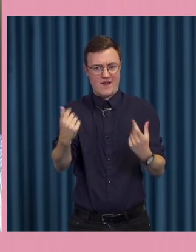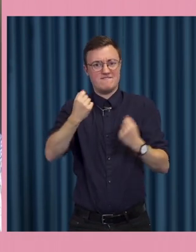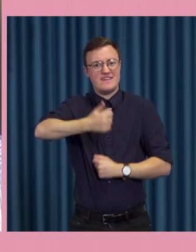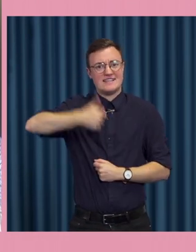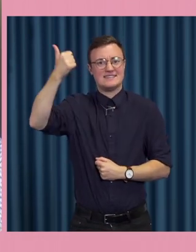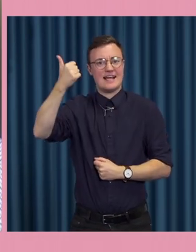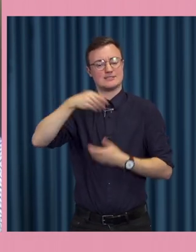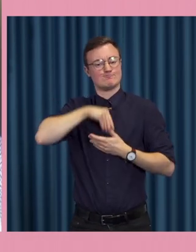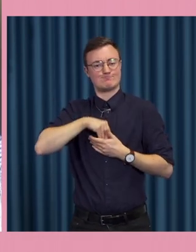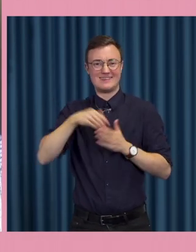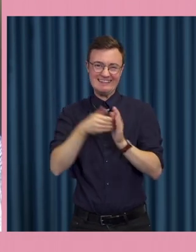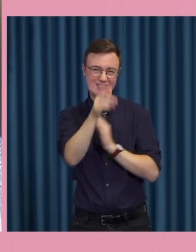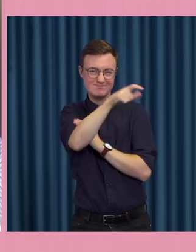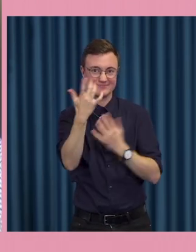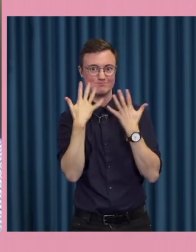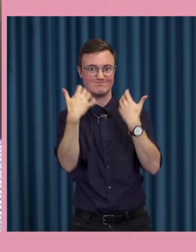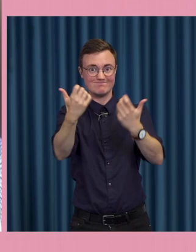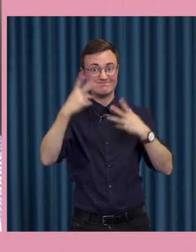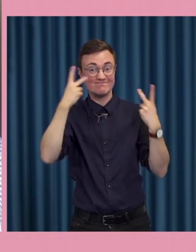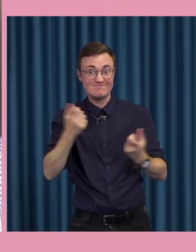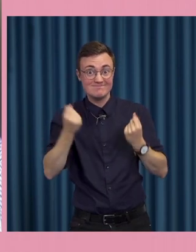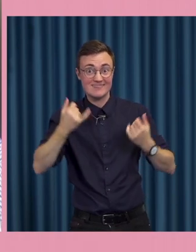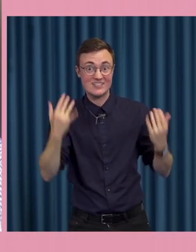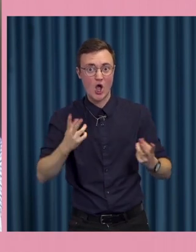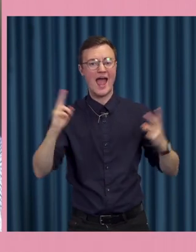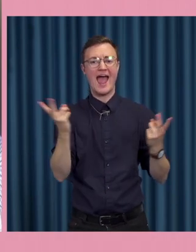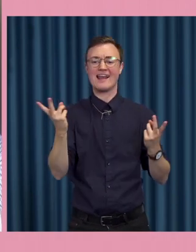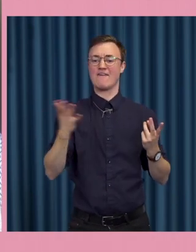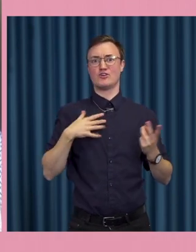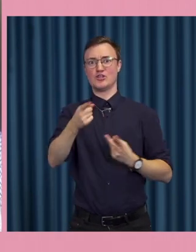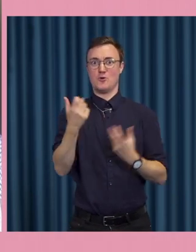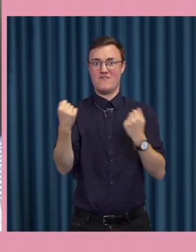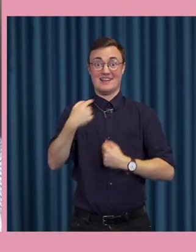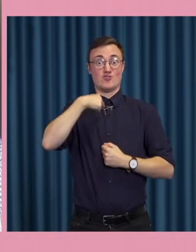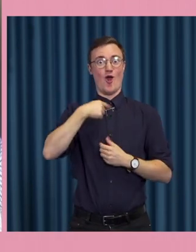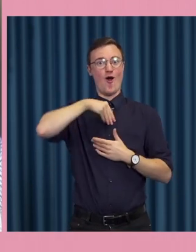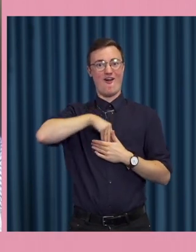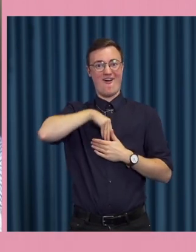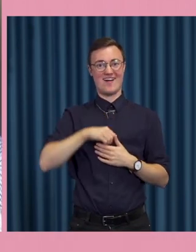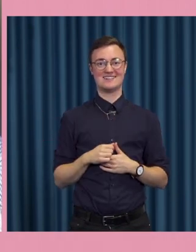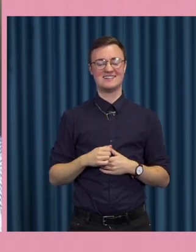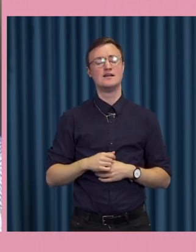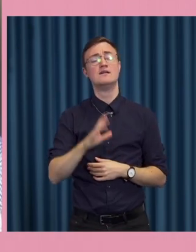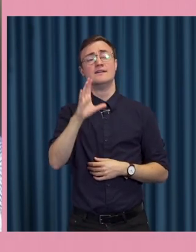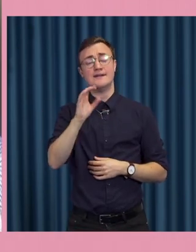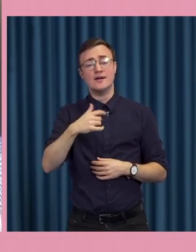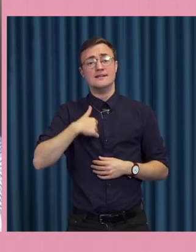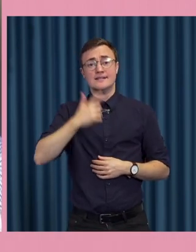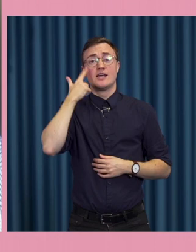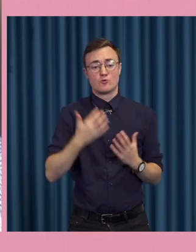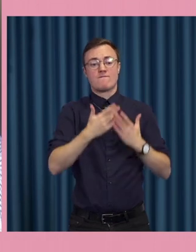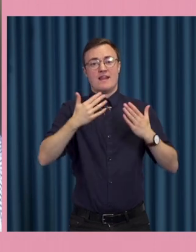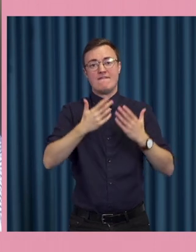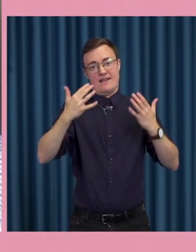medskicken till de här som sitter och tittar idag eller till mig jo jag tror ju att vi kommer att få fler och fler